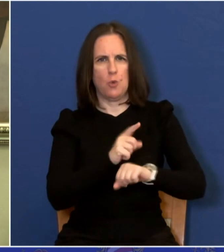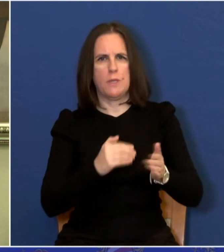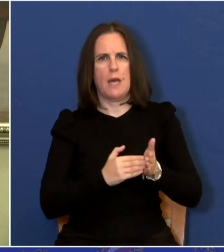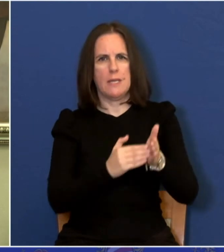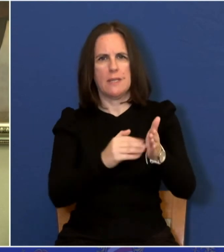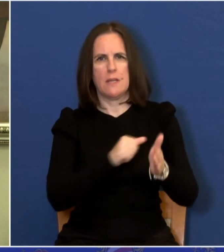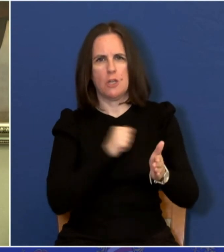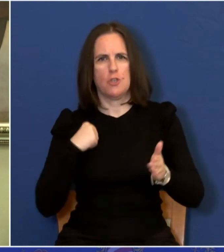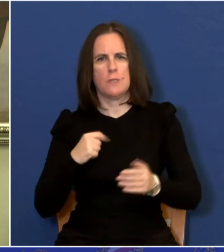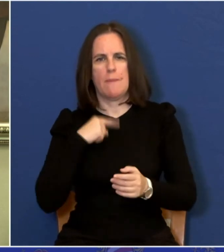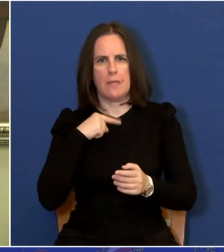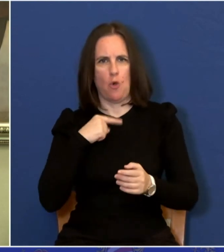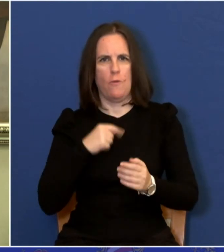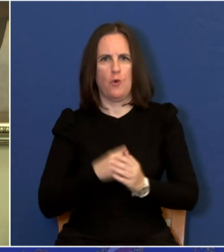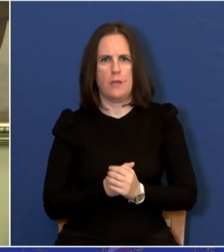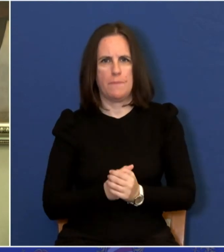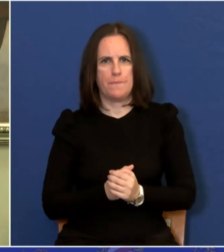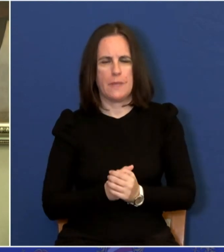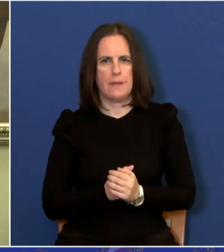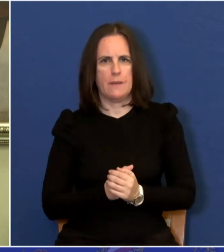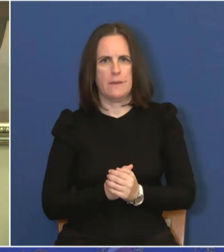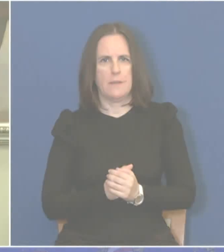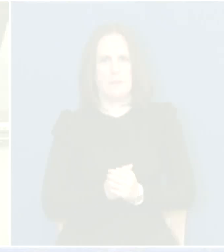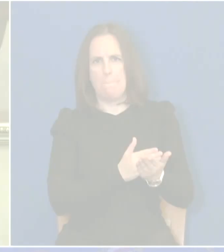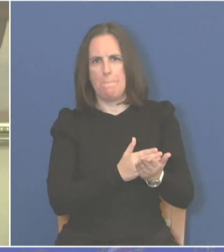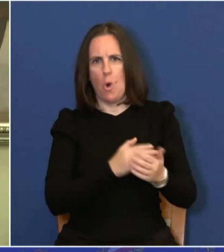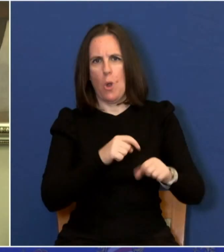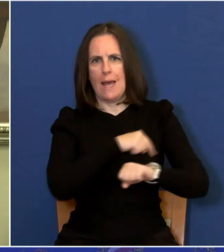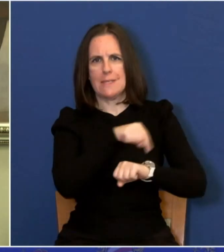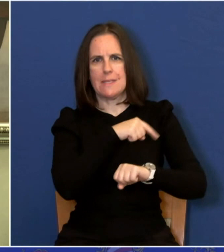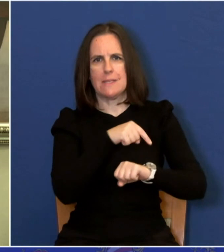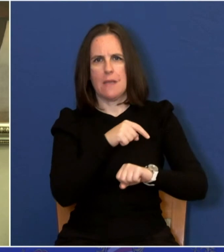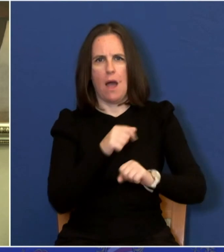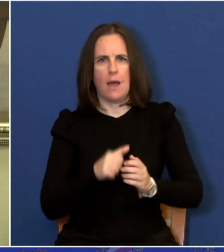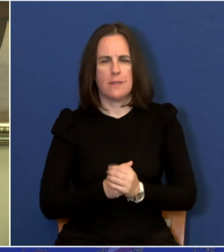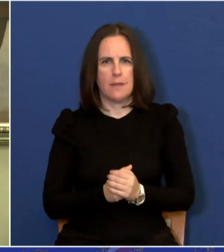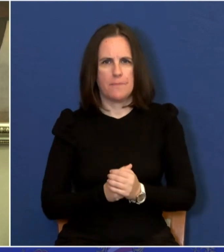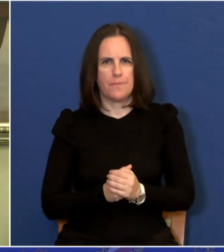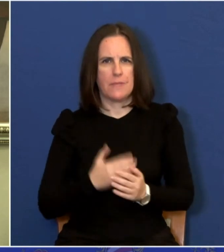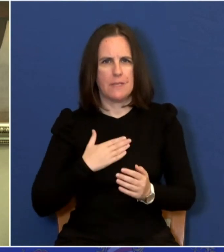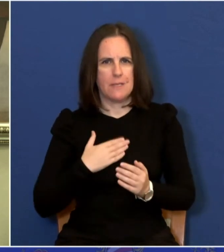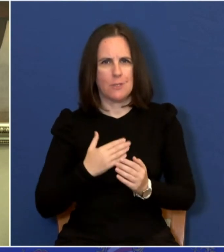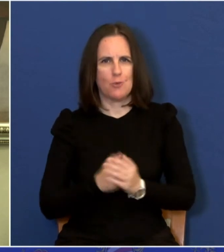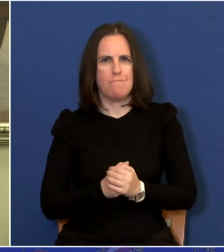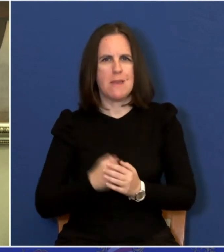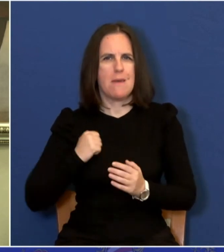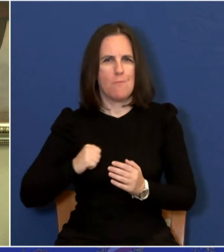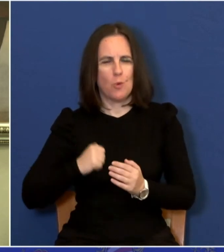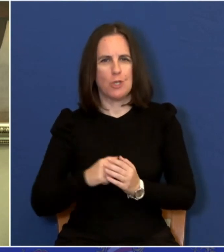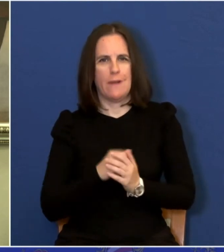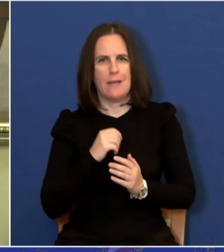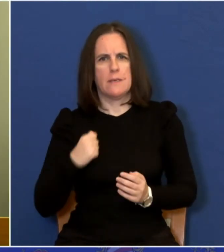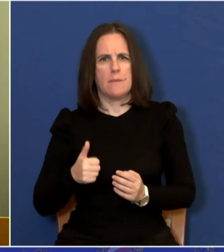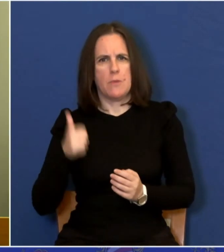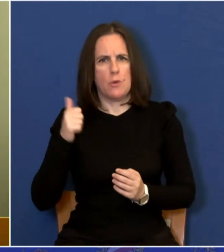govorim. Tog dana je sjednica sabora kasnila pola sata. Znači su me pola sata u uredu predsjednika vlade pokušavali da govoriti da